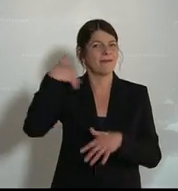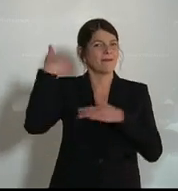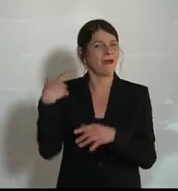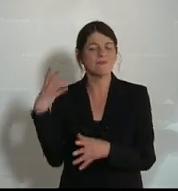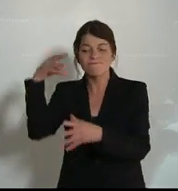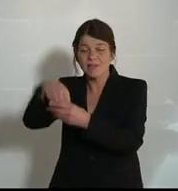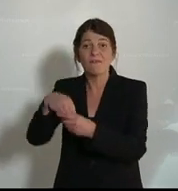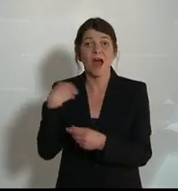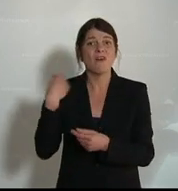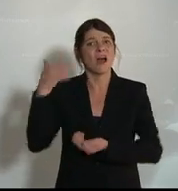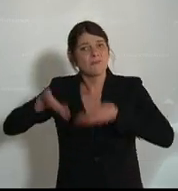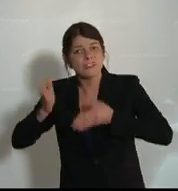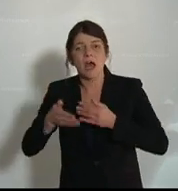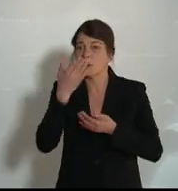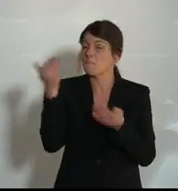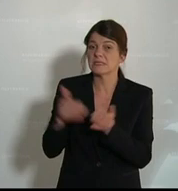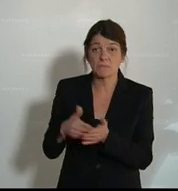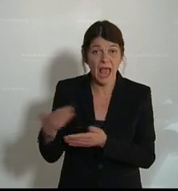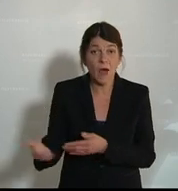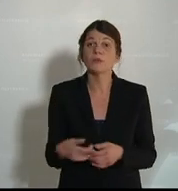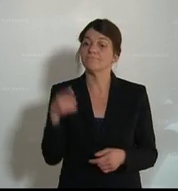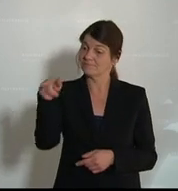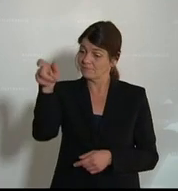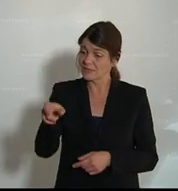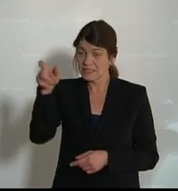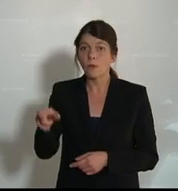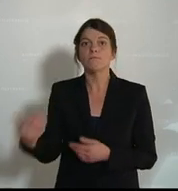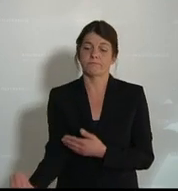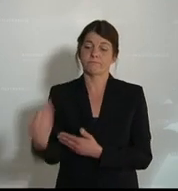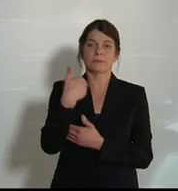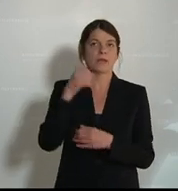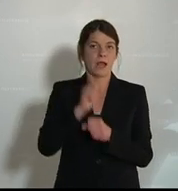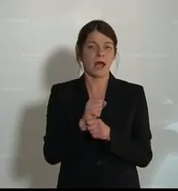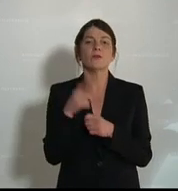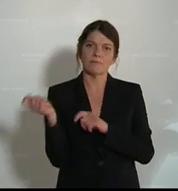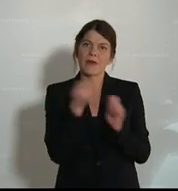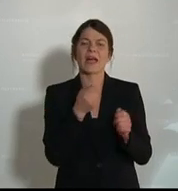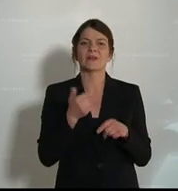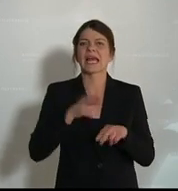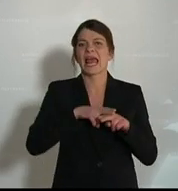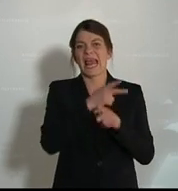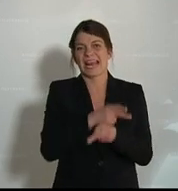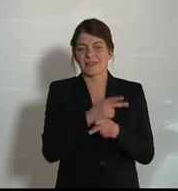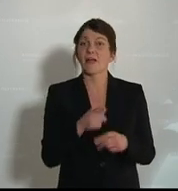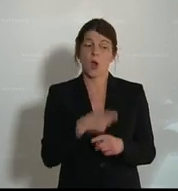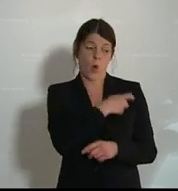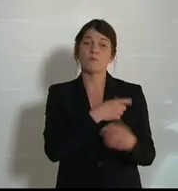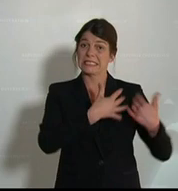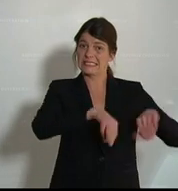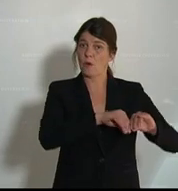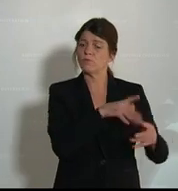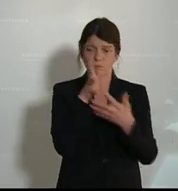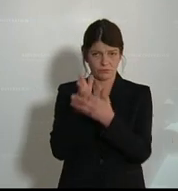misshandelt oder missbraucht worden sind, die Möglichkeit haben, eine kleine Rente zu erhalten. Auch das wird kommissionell natürlich